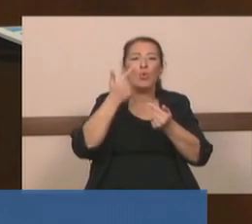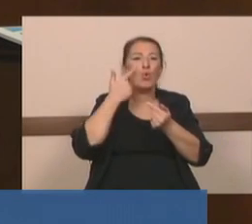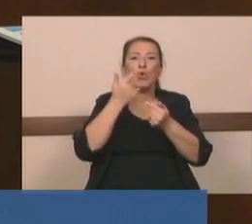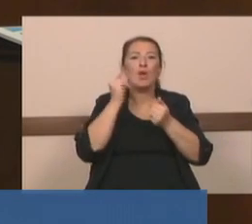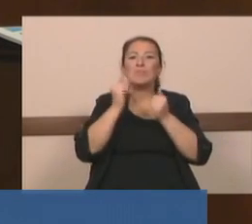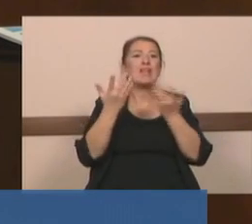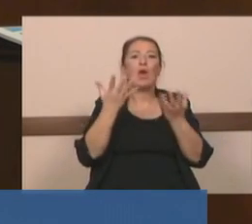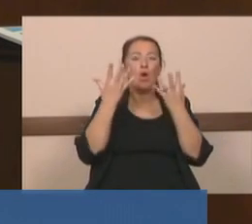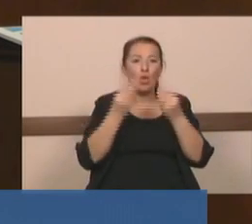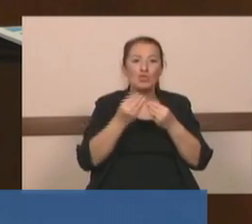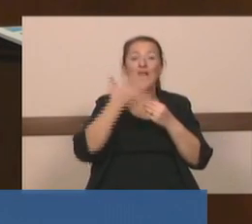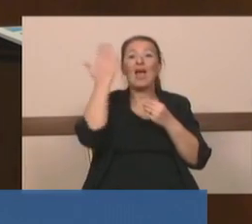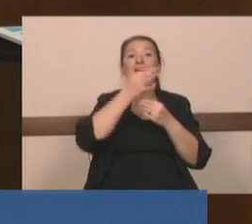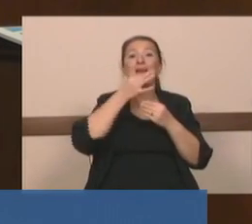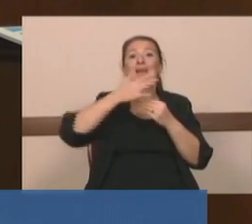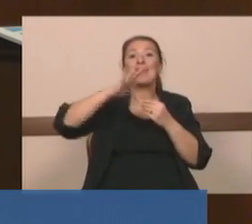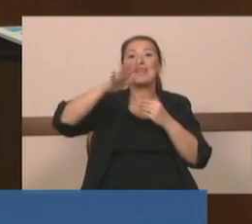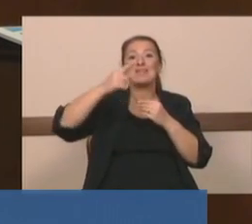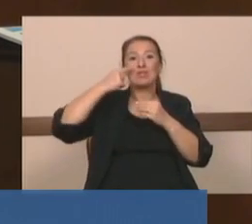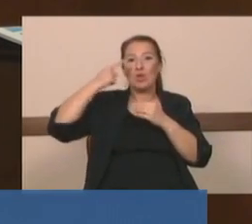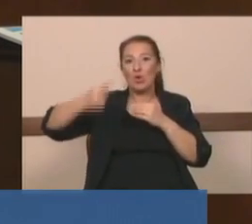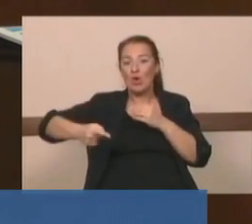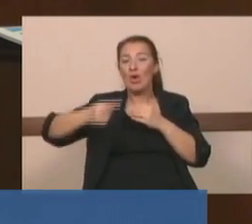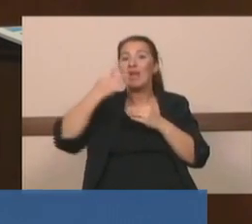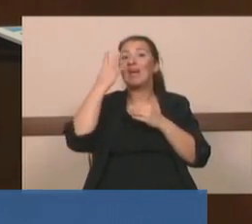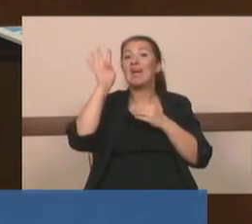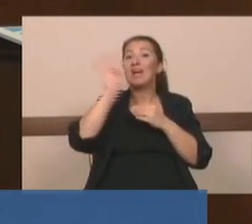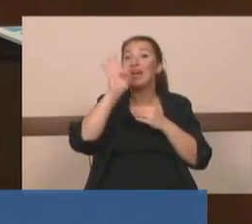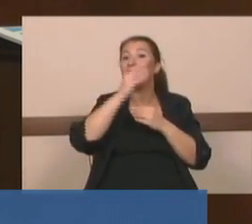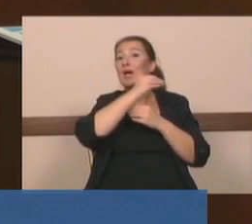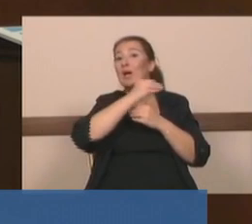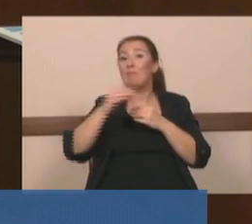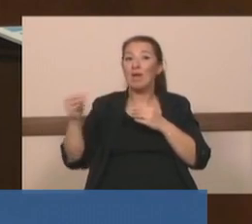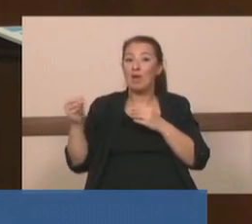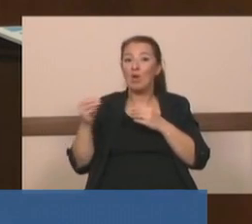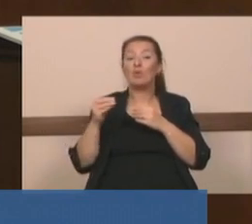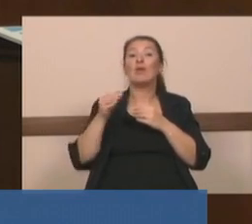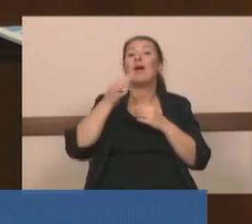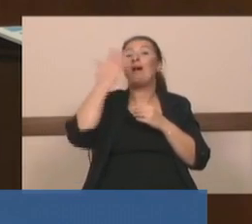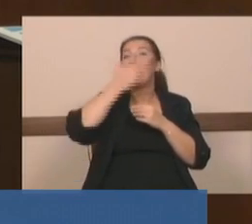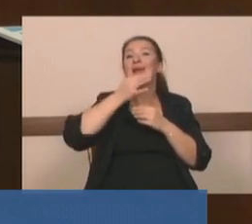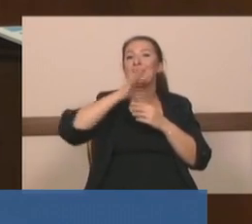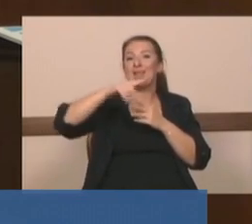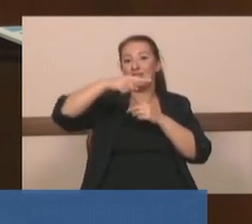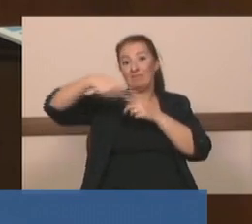Karadeniz kenarında kırk milyon metre evet kırk milyon metre